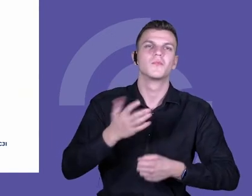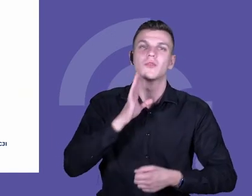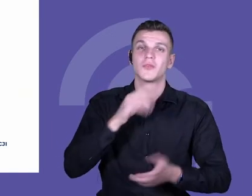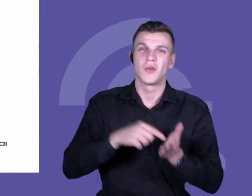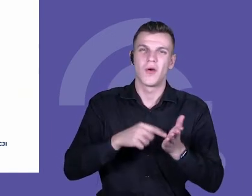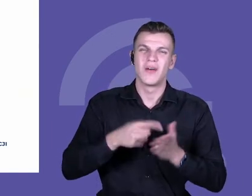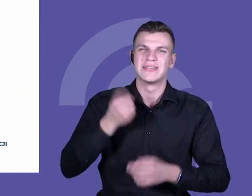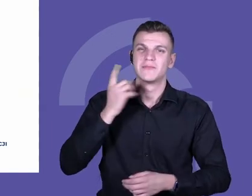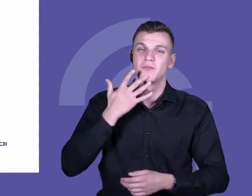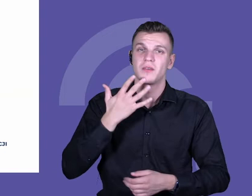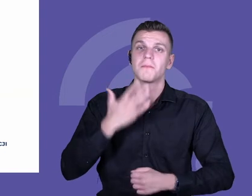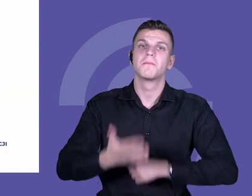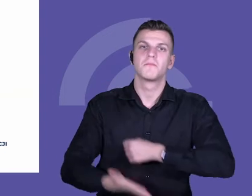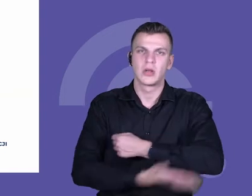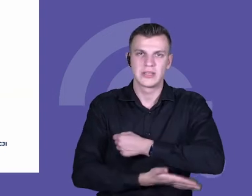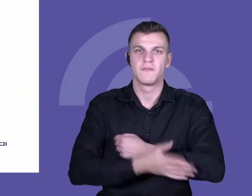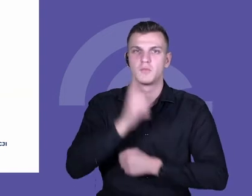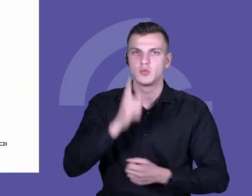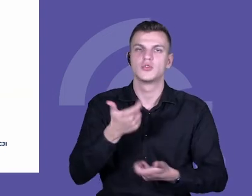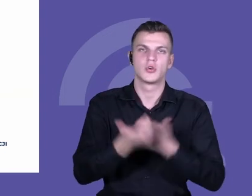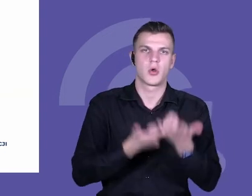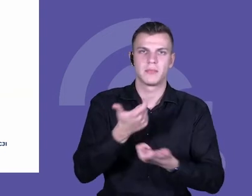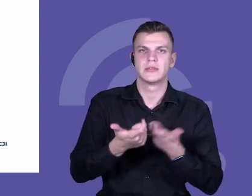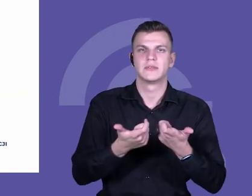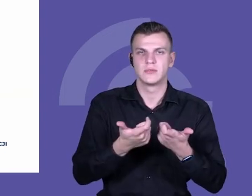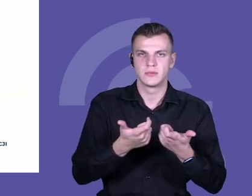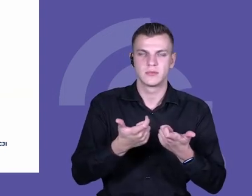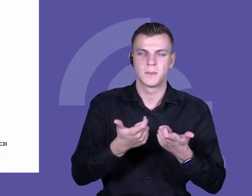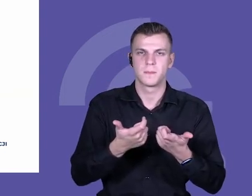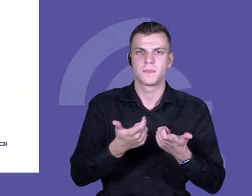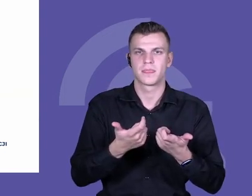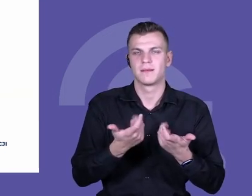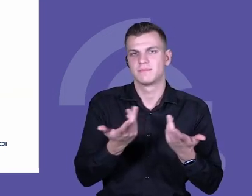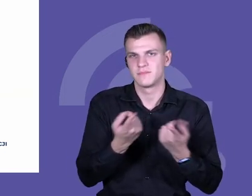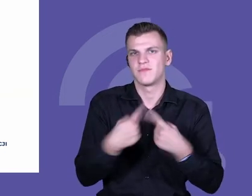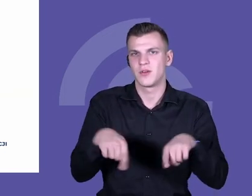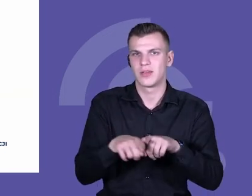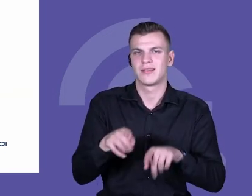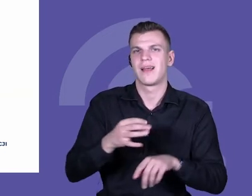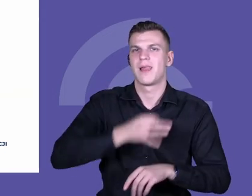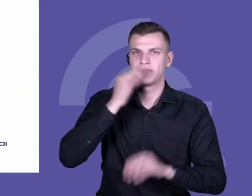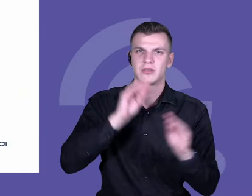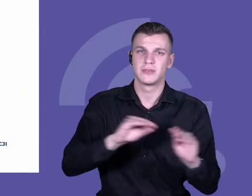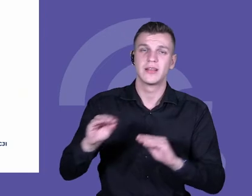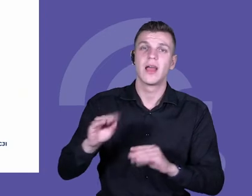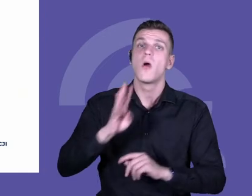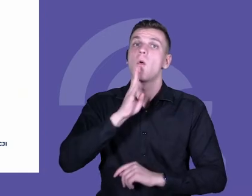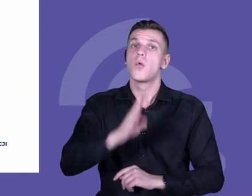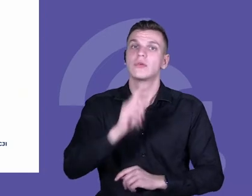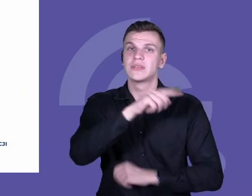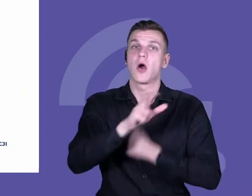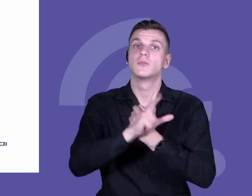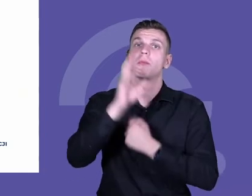koherentnego, spójnego systemu. W Stanach Zjednoczonych 80% nauczycieli, ich czas jest